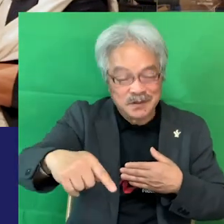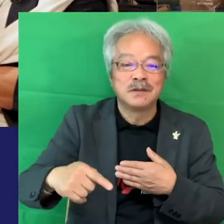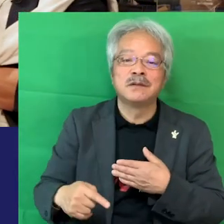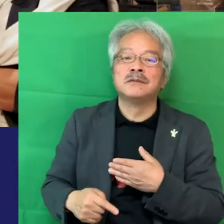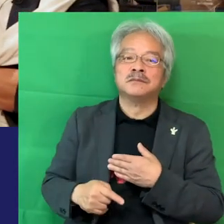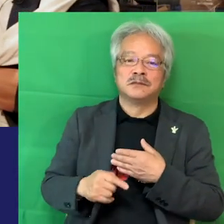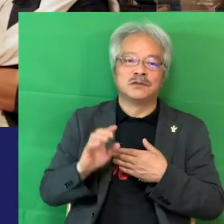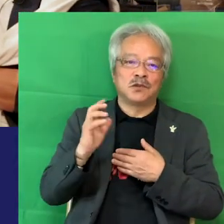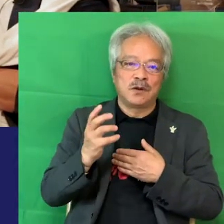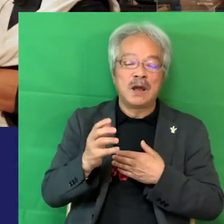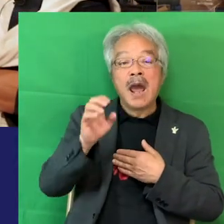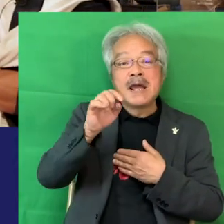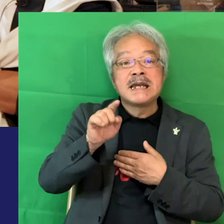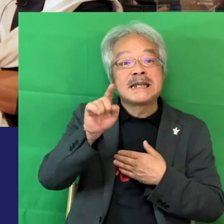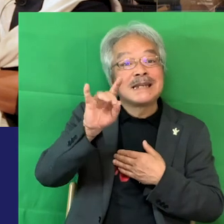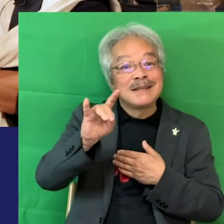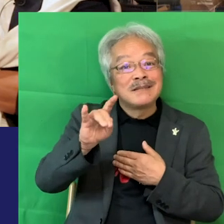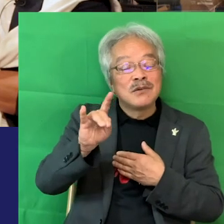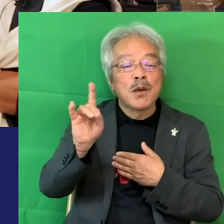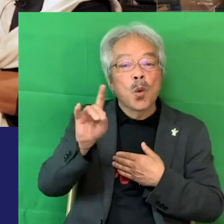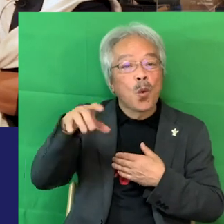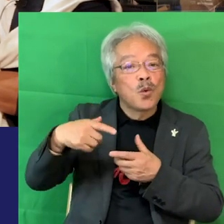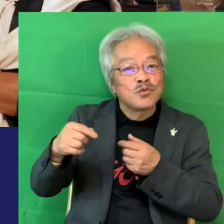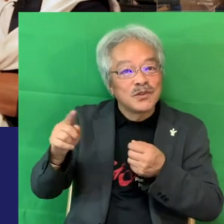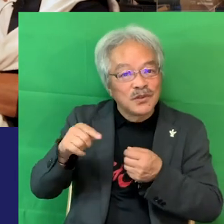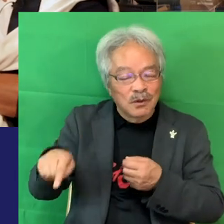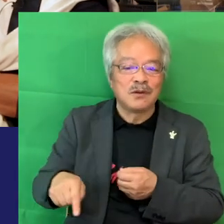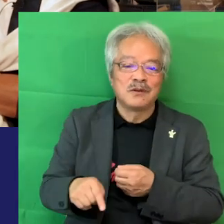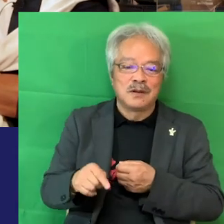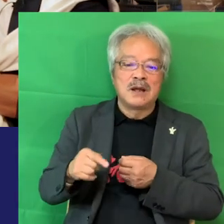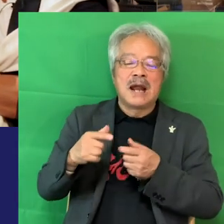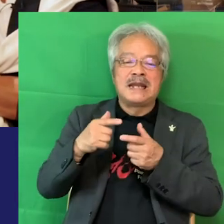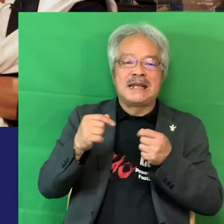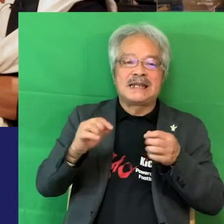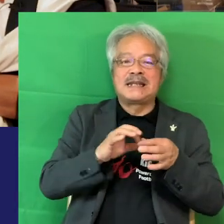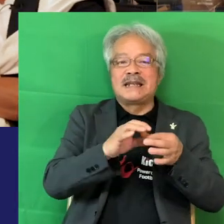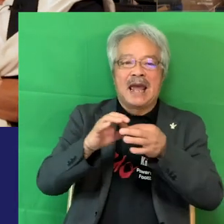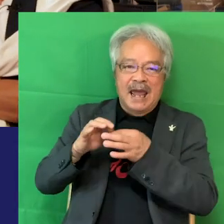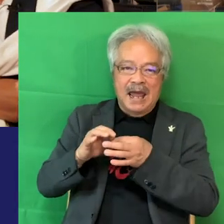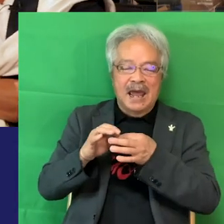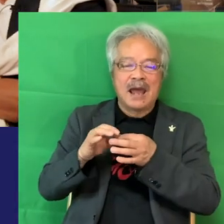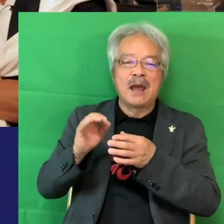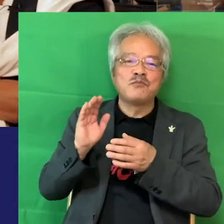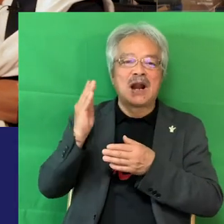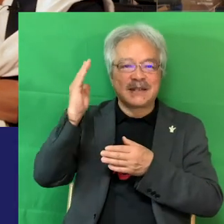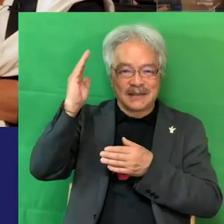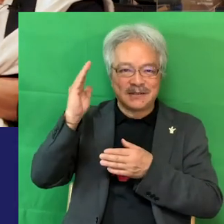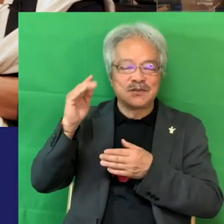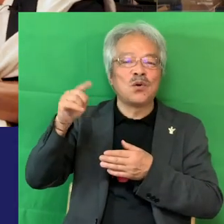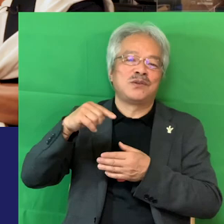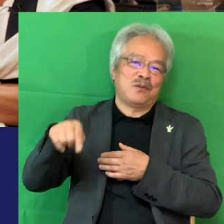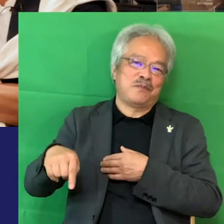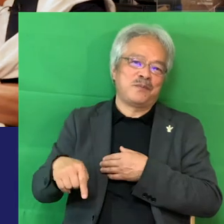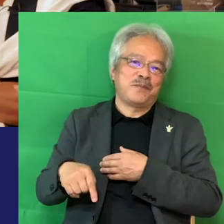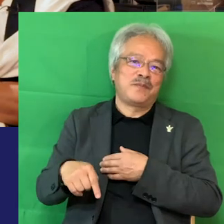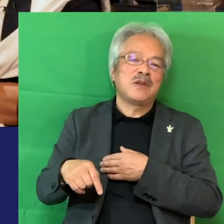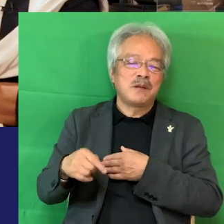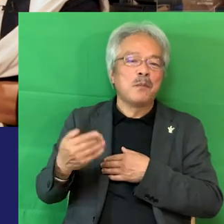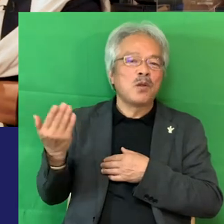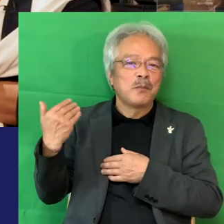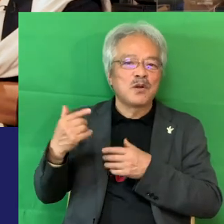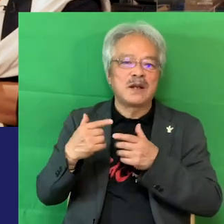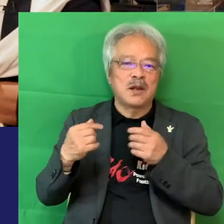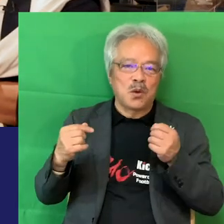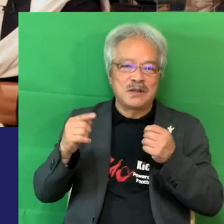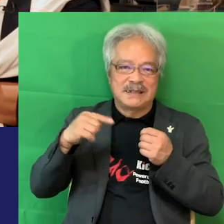はどこの国の方?日系なんですけどブラジル日本はペラペラだもんね日本全然ペラペですねもう国籍も日本ですからね